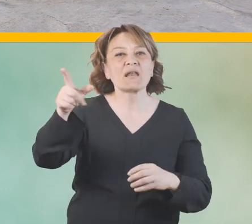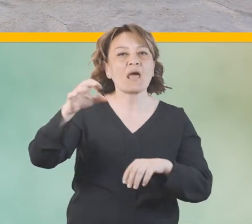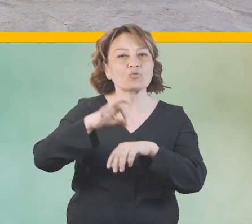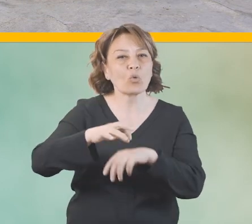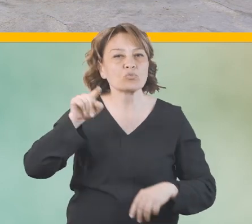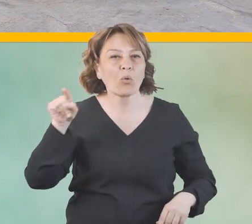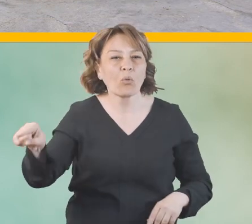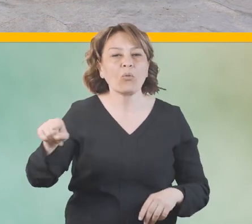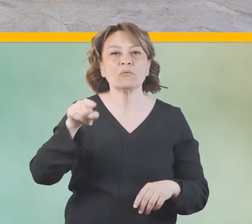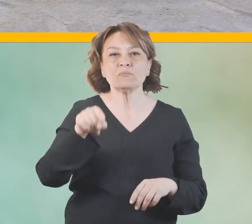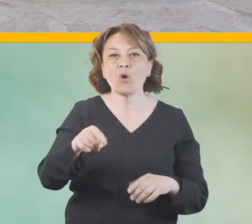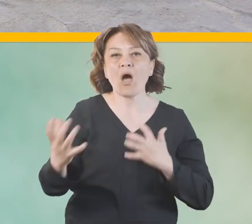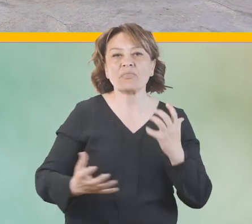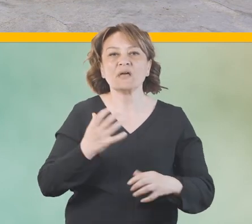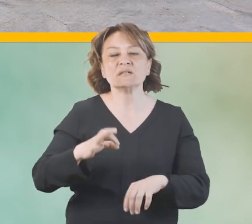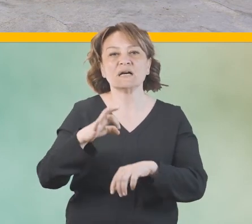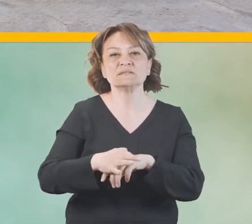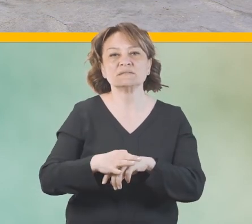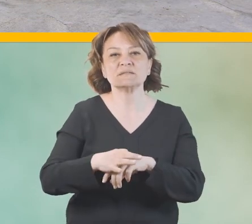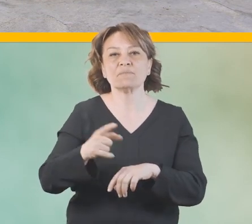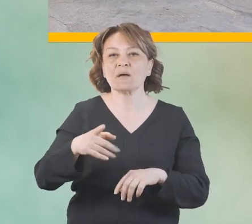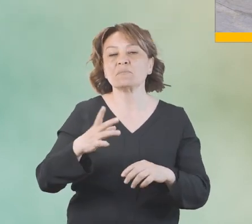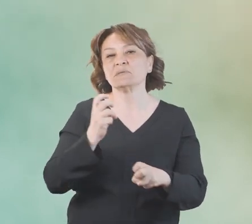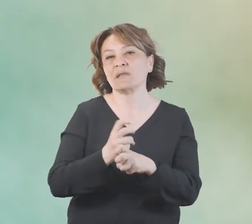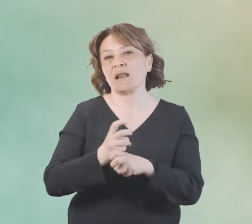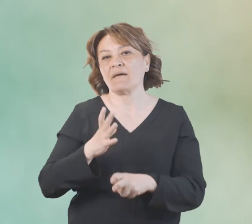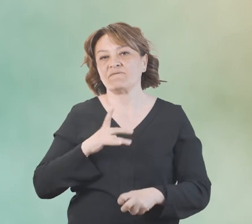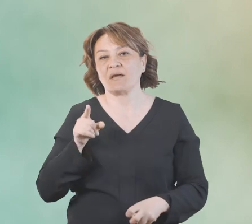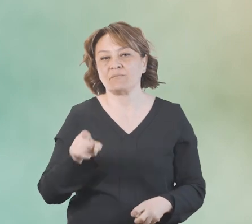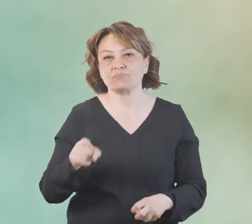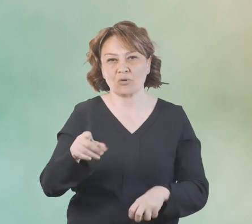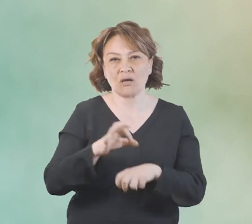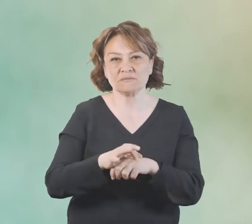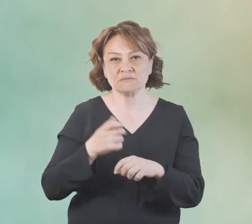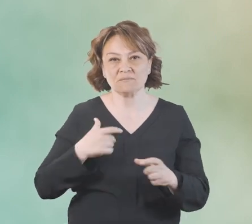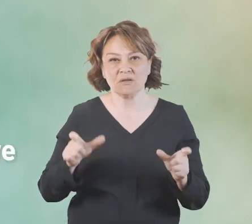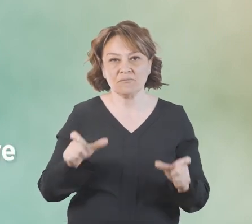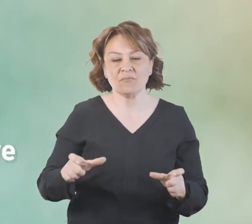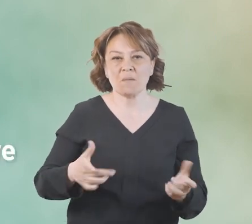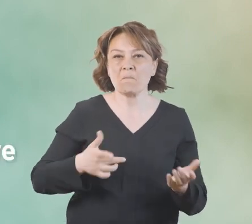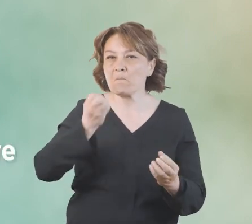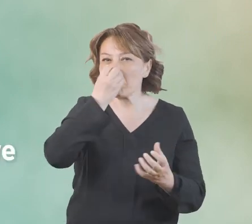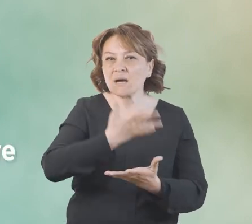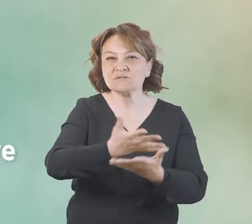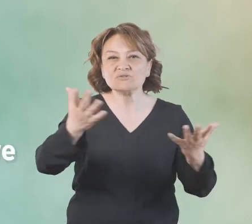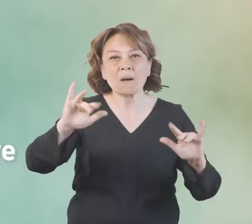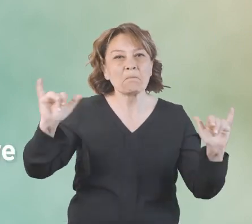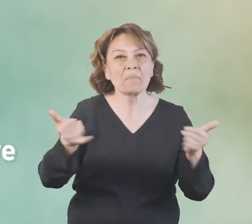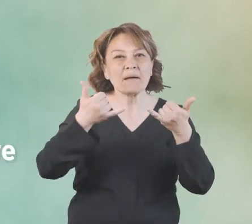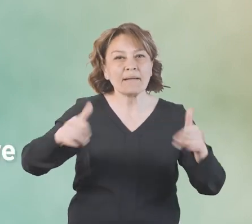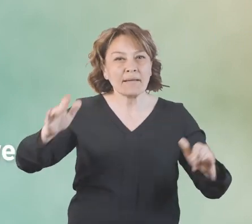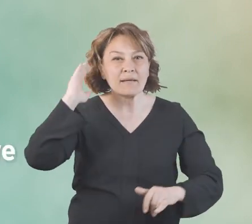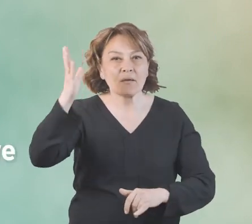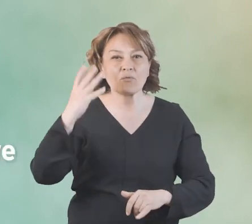hasta yakınları Kırım-Kongo kanamalı ateşi için riskli gruplardır. Hastalıktan korunmak için tarla, bahçe ve piknik alanlarına